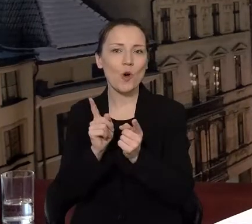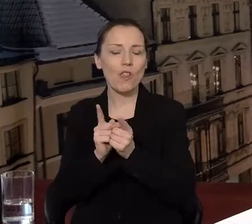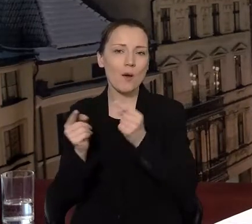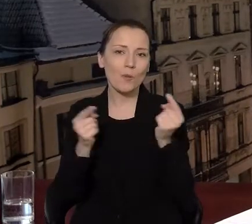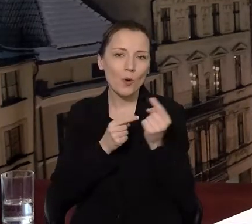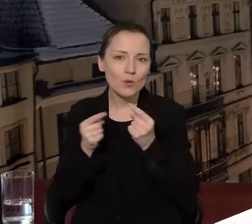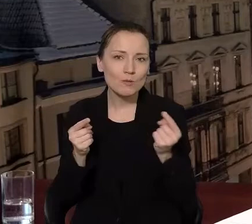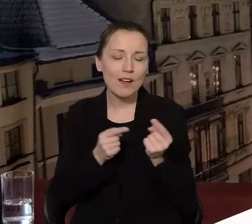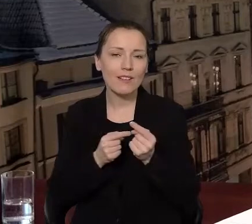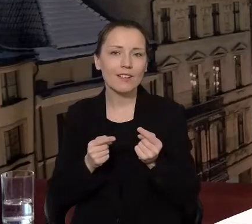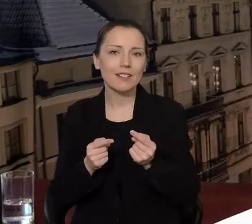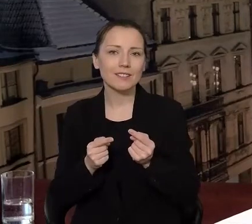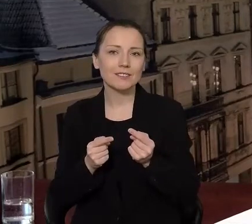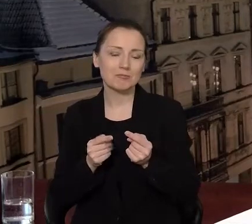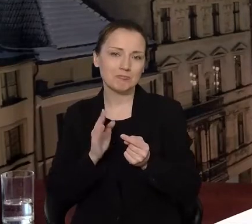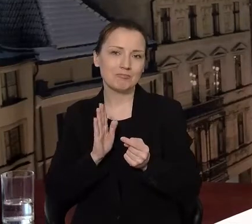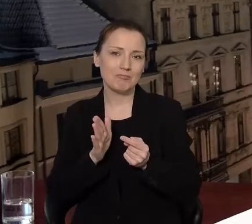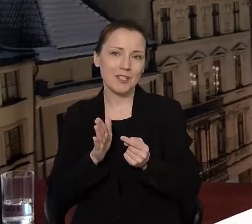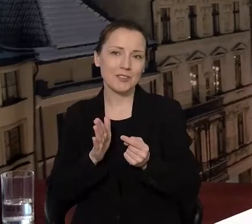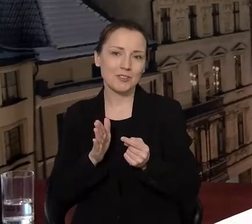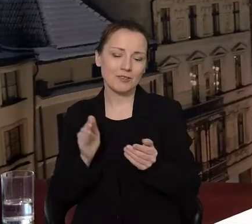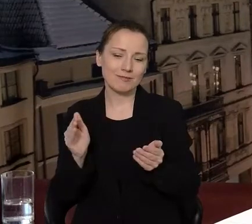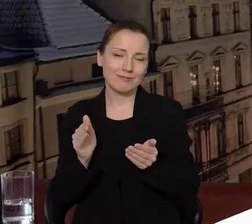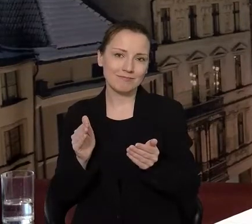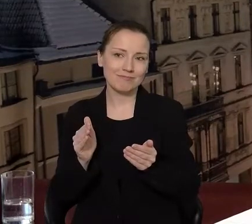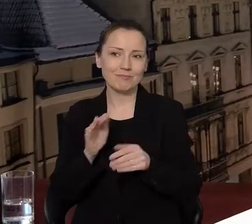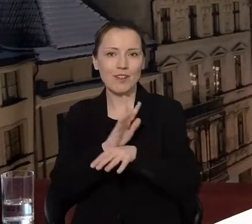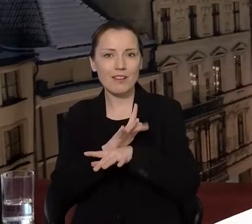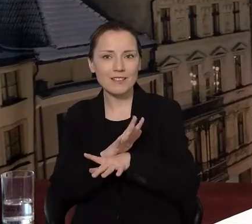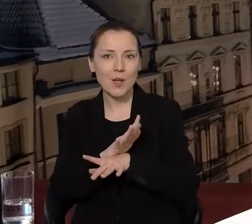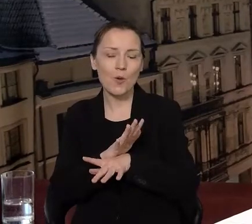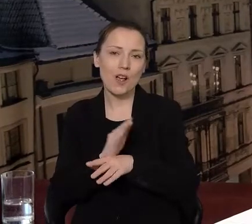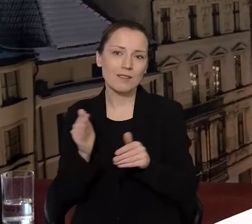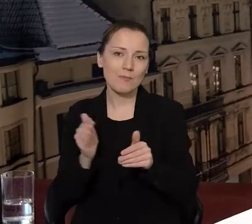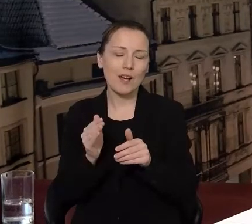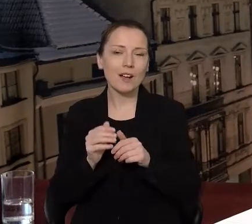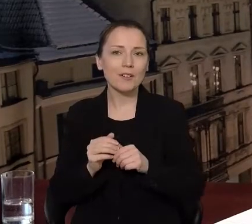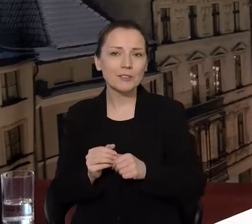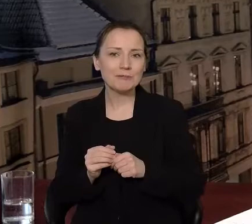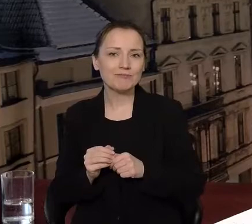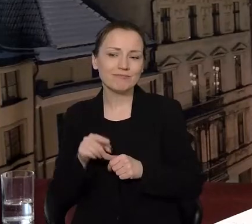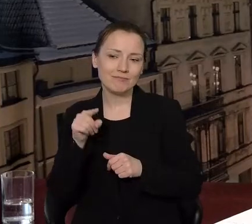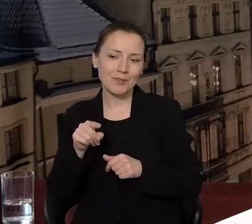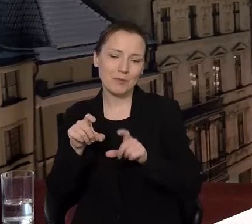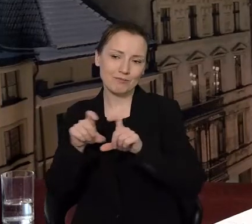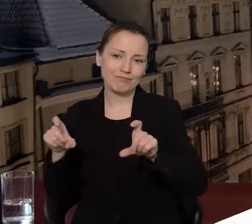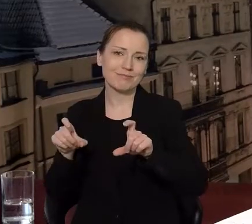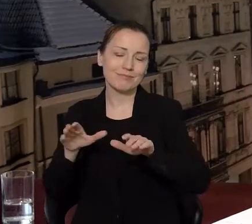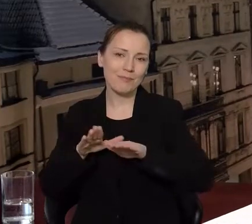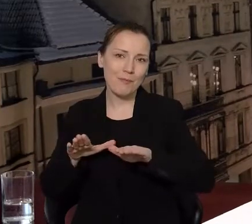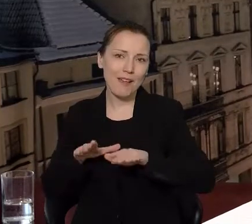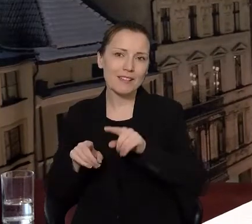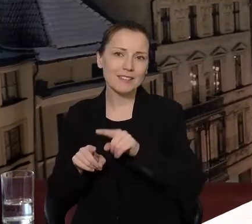porozmawiać ze sobą. Będzie jakaś niewielka część gastronomiczna, więc no taki obiekt, który